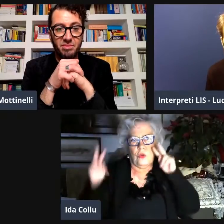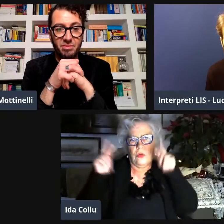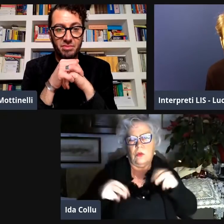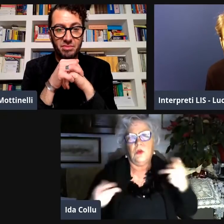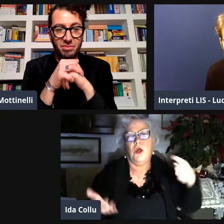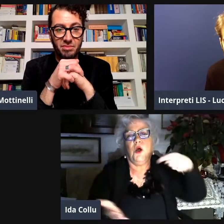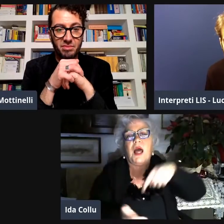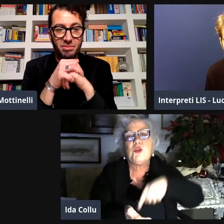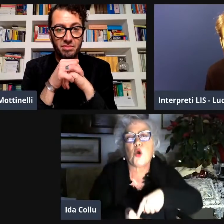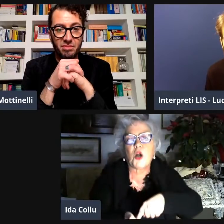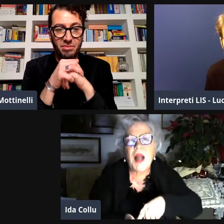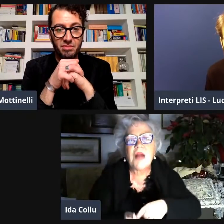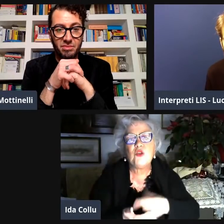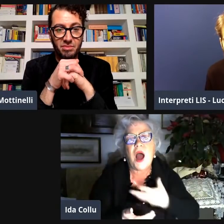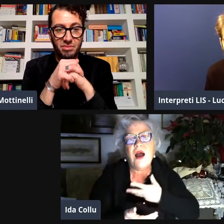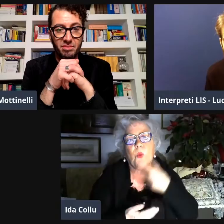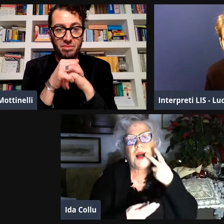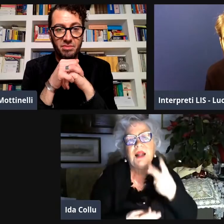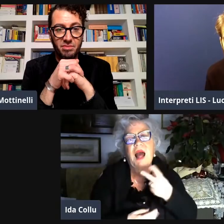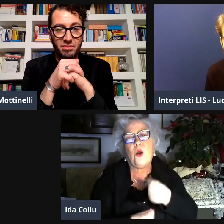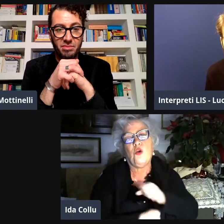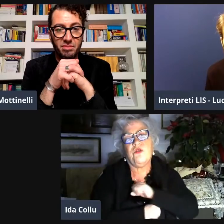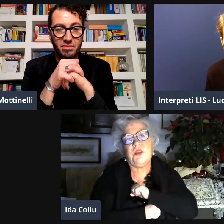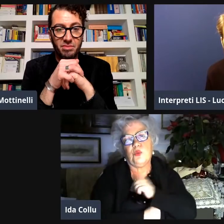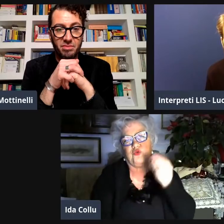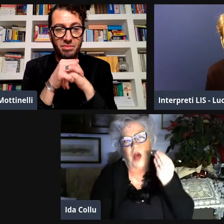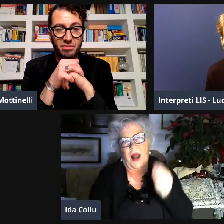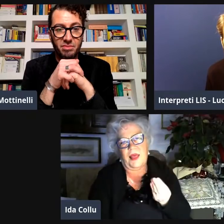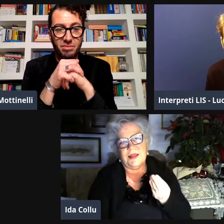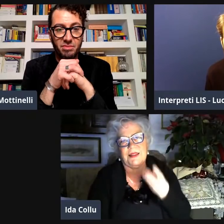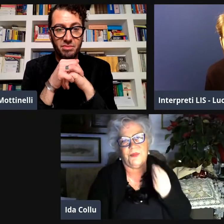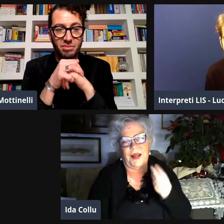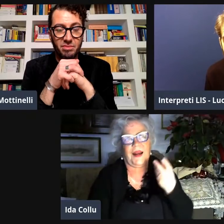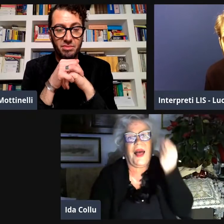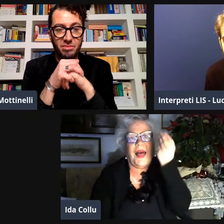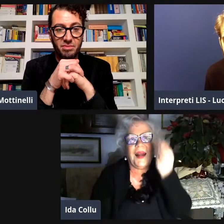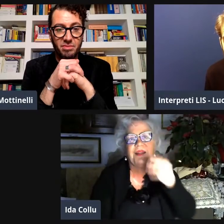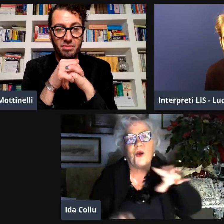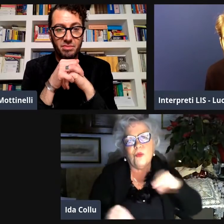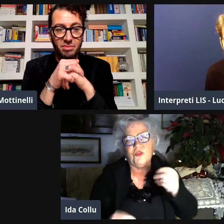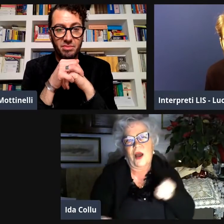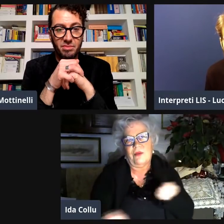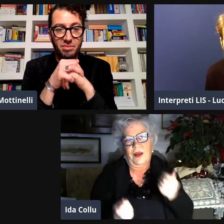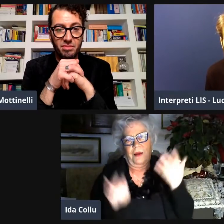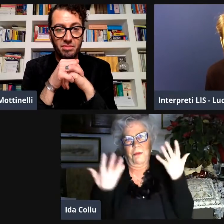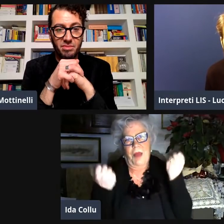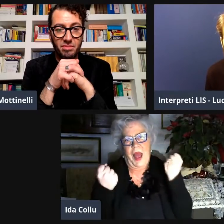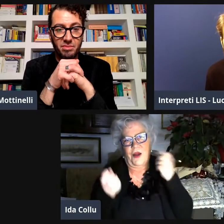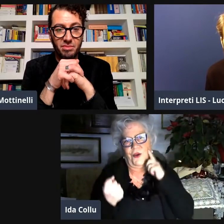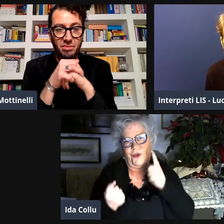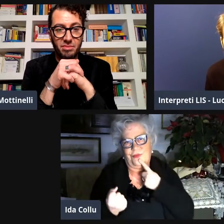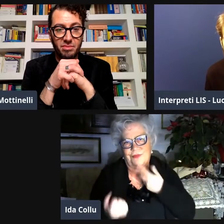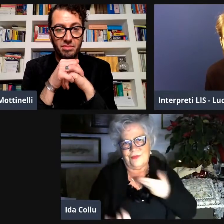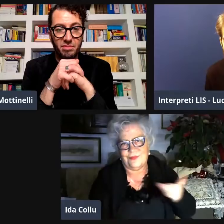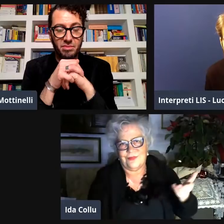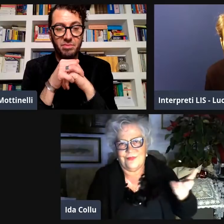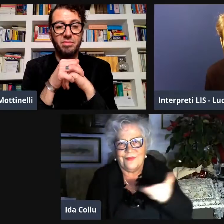è stata organizzata molto bene il mondo ci guardava c'era un ritorno a guardare con fiducia Lens